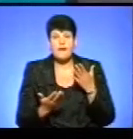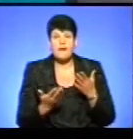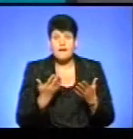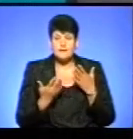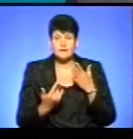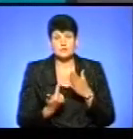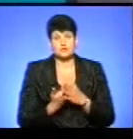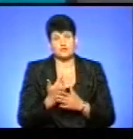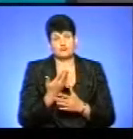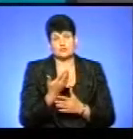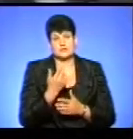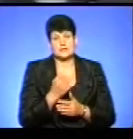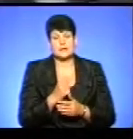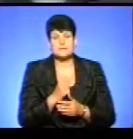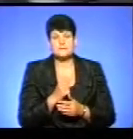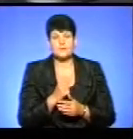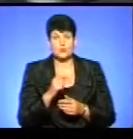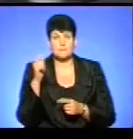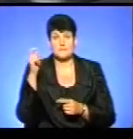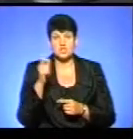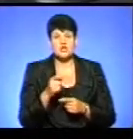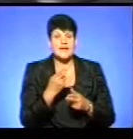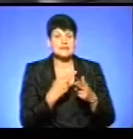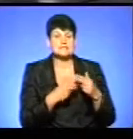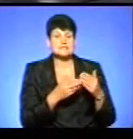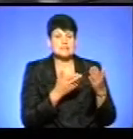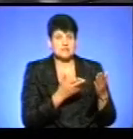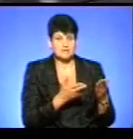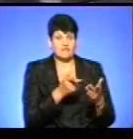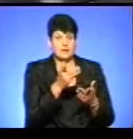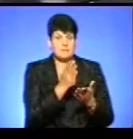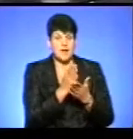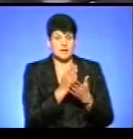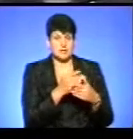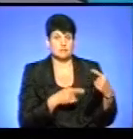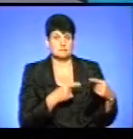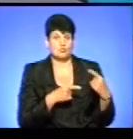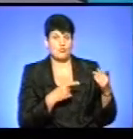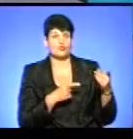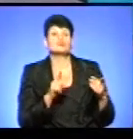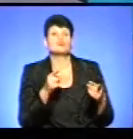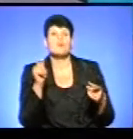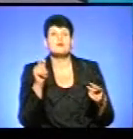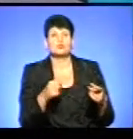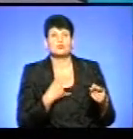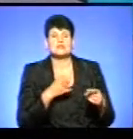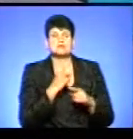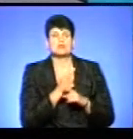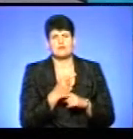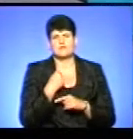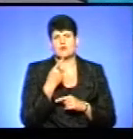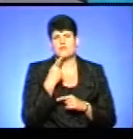знову ж таки, законодавство... Ну, відвіляєте, приїжджає цирк, і ви маєте до них певні претензії, чому ви приїхали. В діє заборона, нам